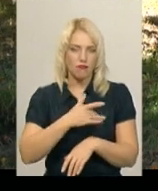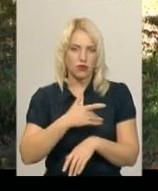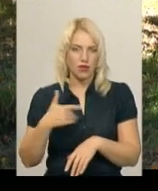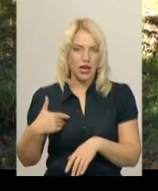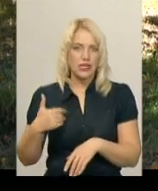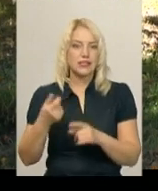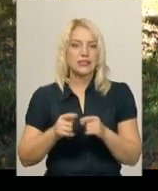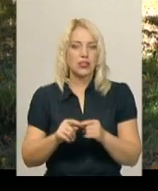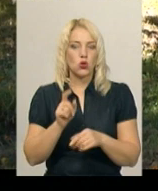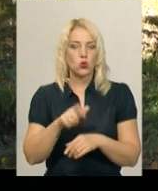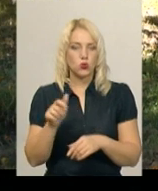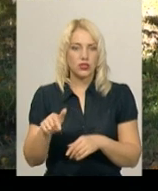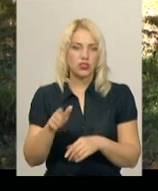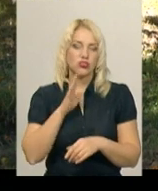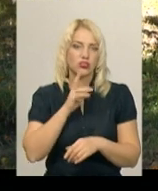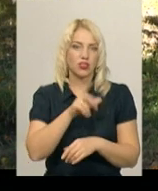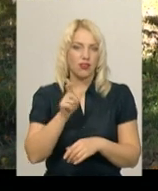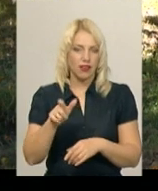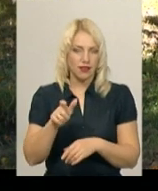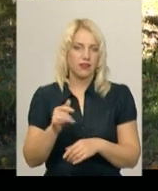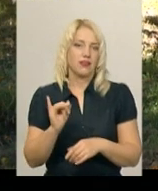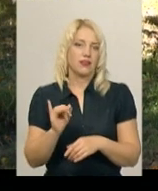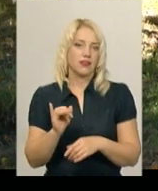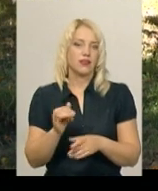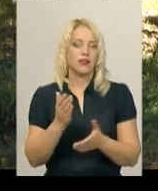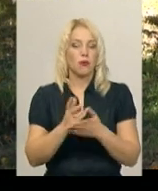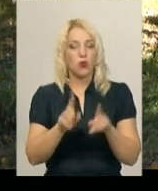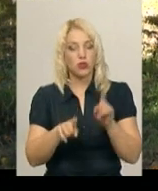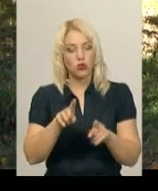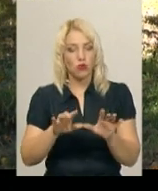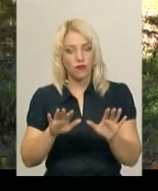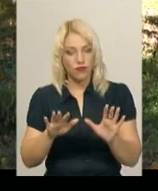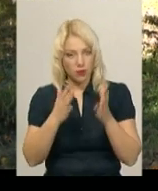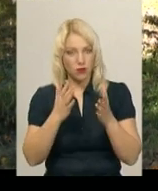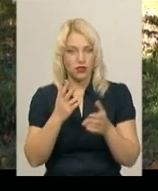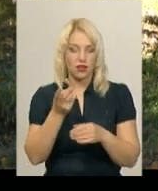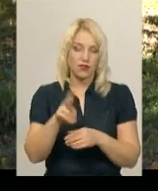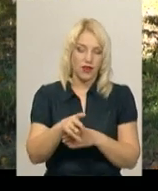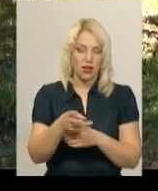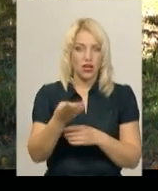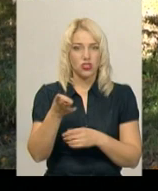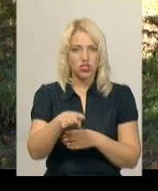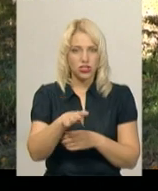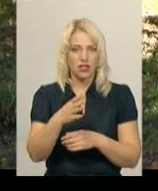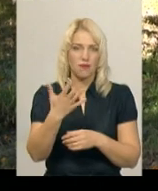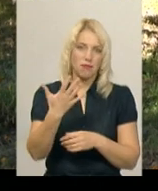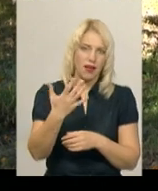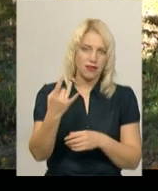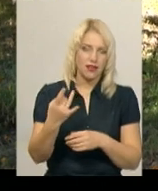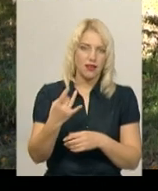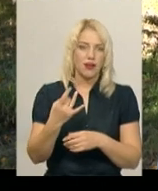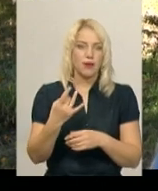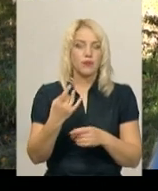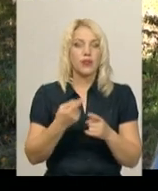Переважно пацієнти – це жінки. Бувають поодинокі випадки 2-4 до 5 в рік, коли